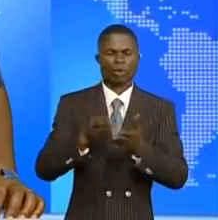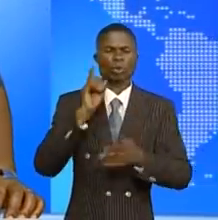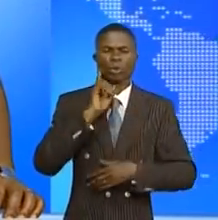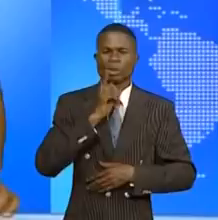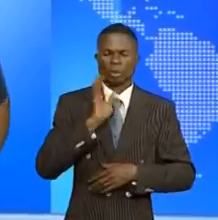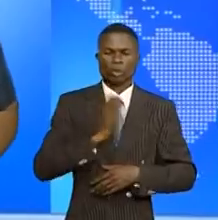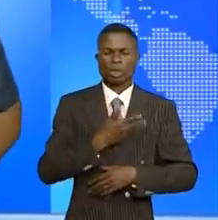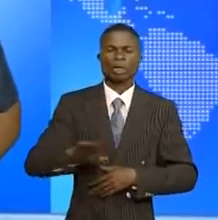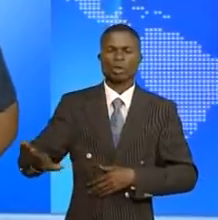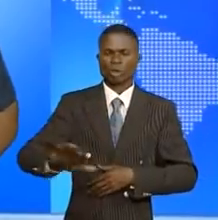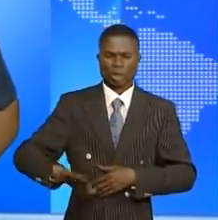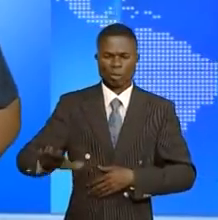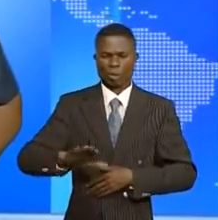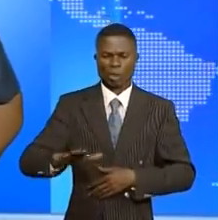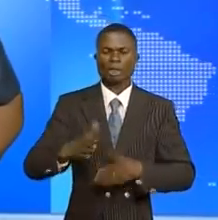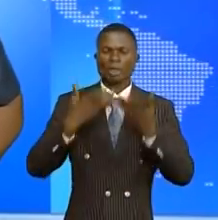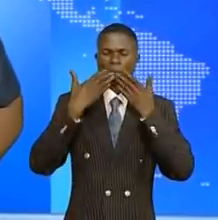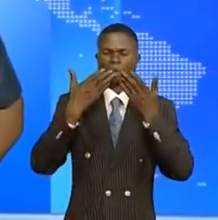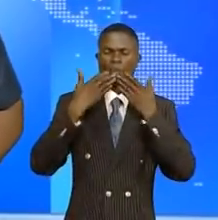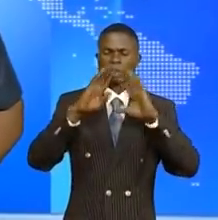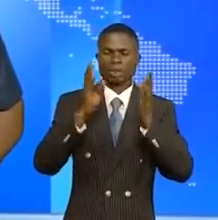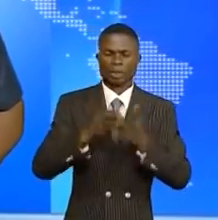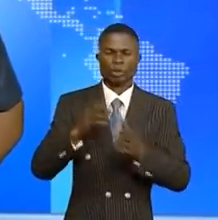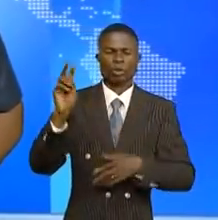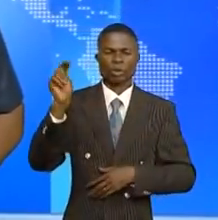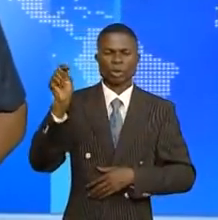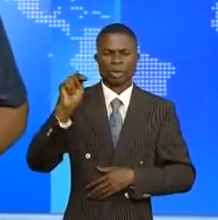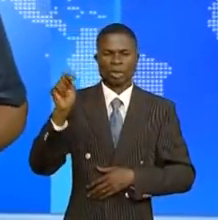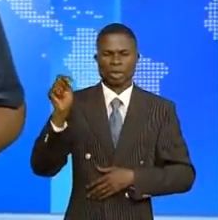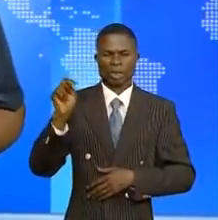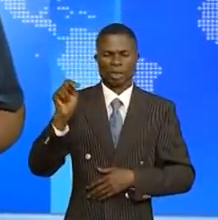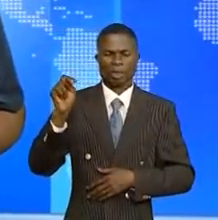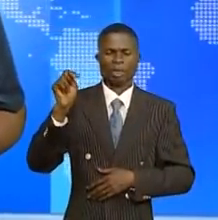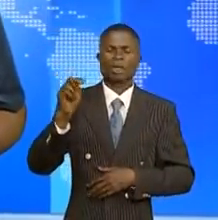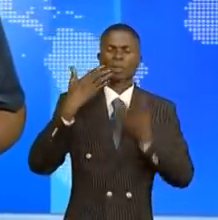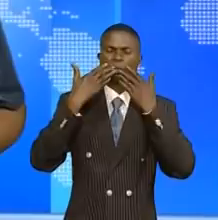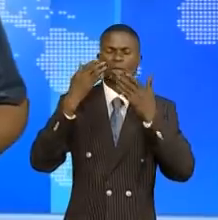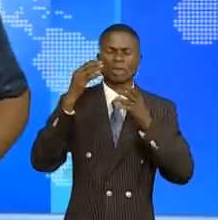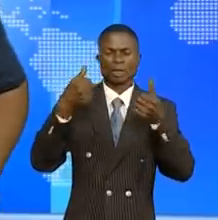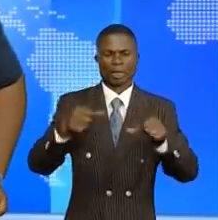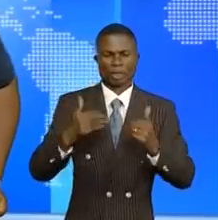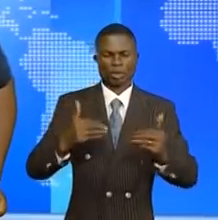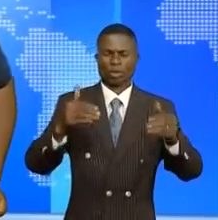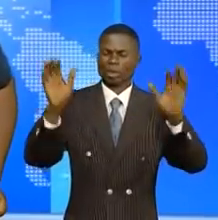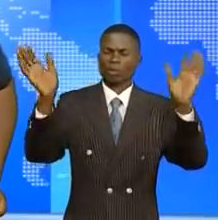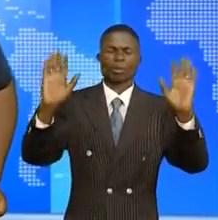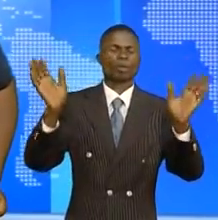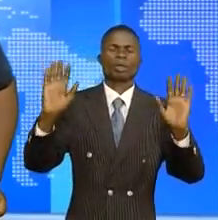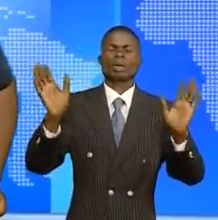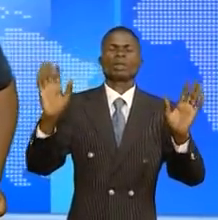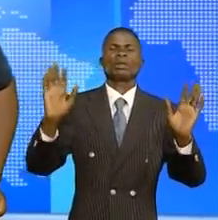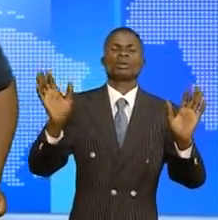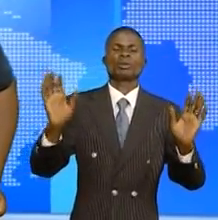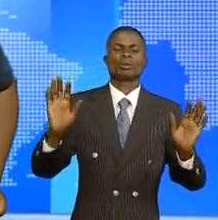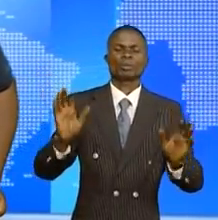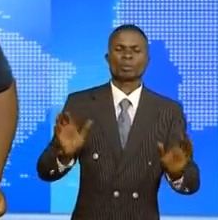pour la grande édition du journal. Madame, Monsieur, merci de nous avoir suivis et restez branchés au programme à théâtre de la